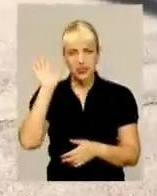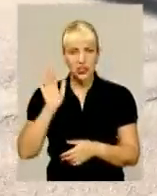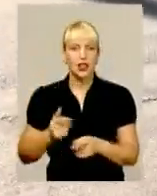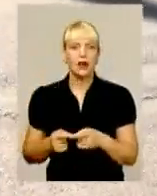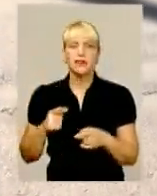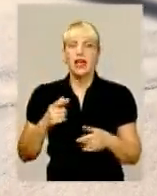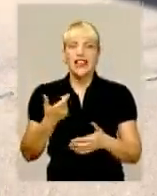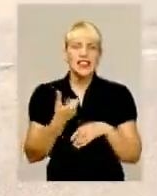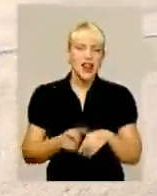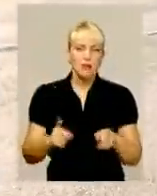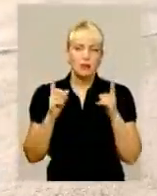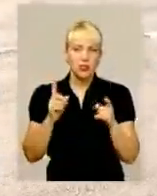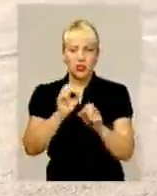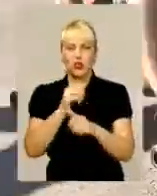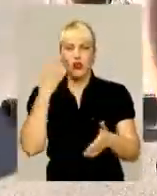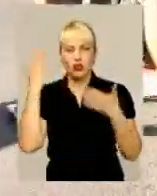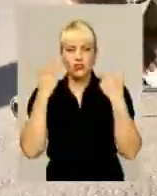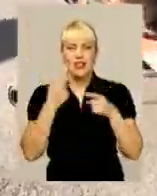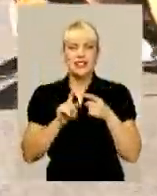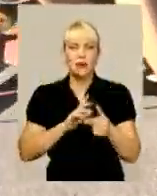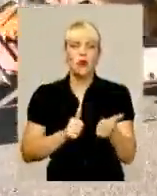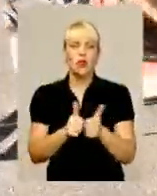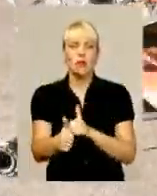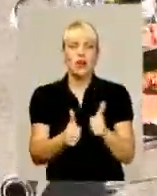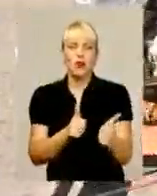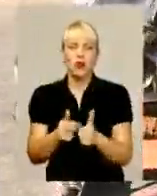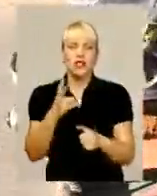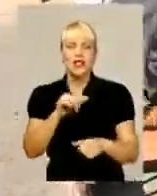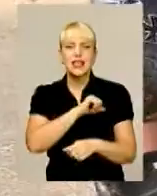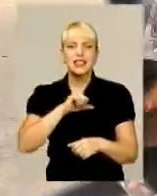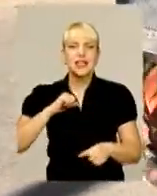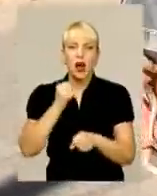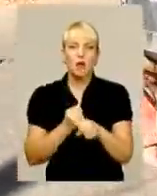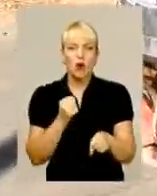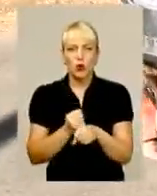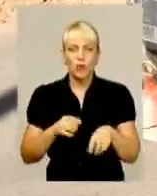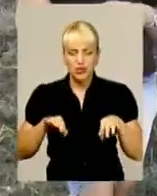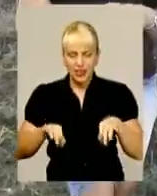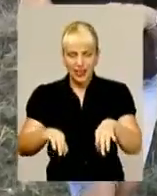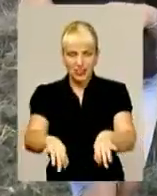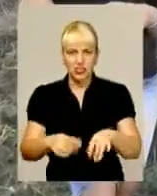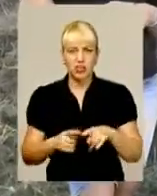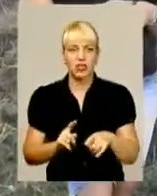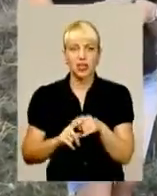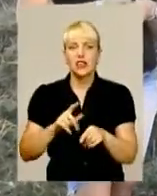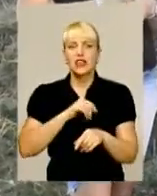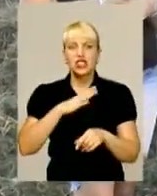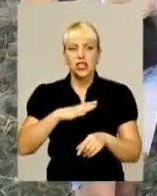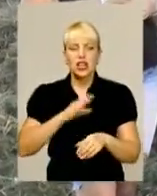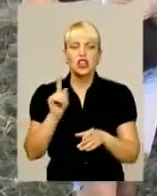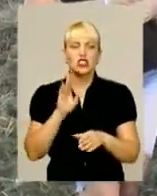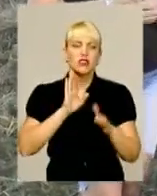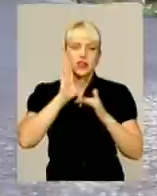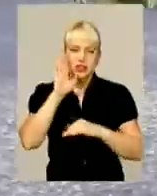першого дня мотозльоту стали перегони на тарантасах, саморобних тачанках на підшипниках. На них учасники чекалися від самісінького